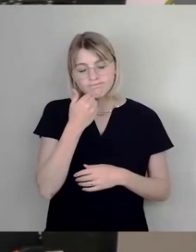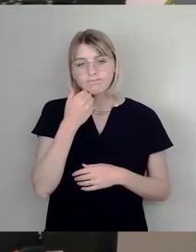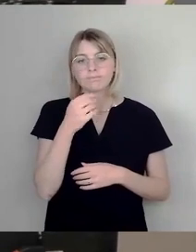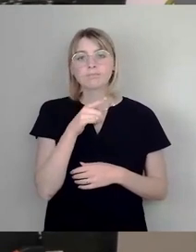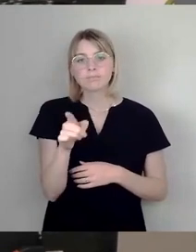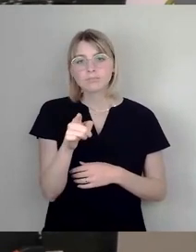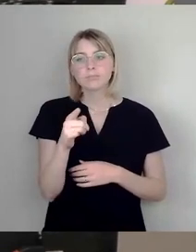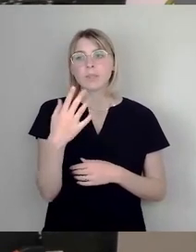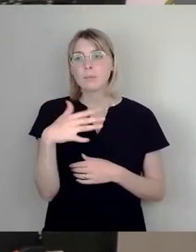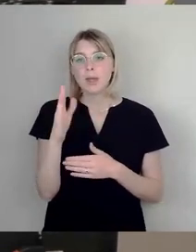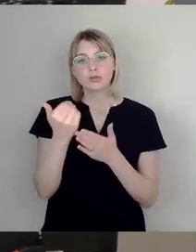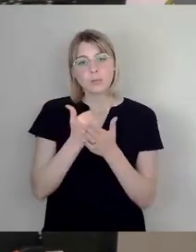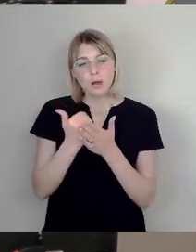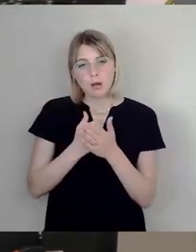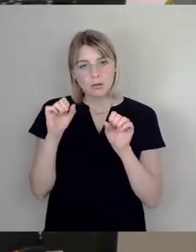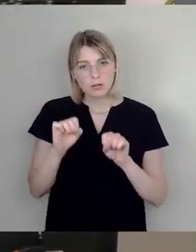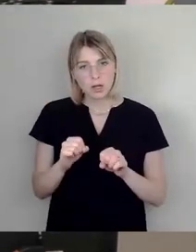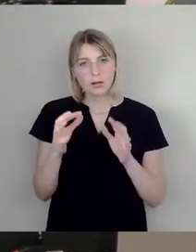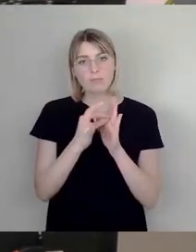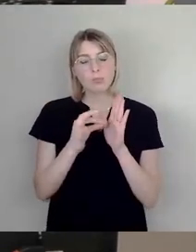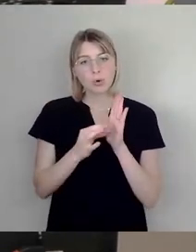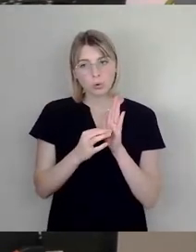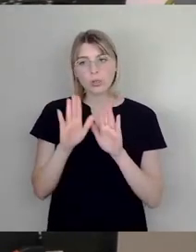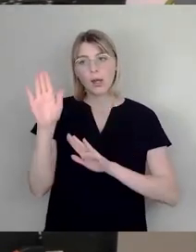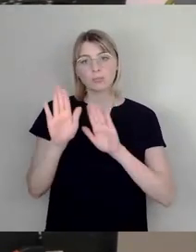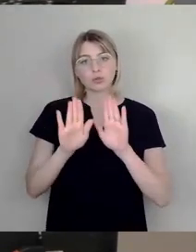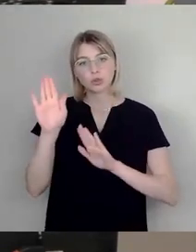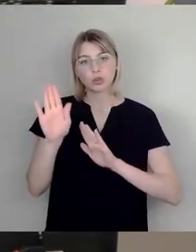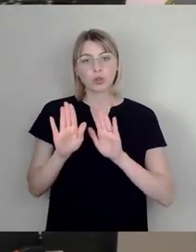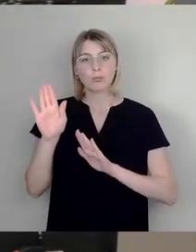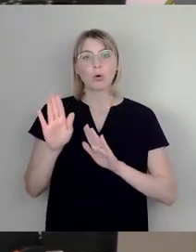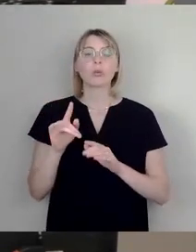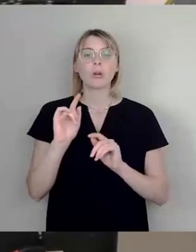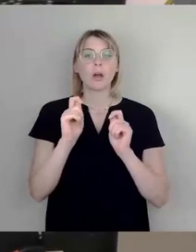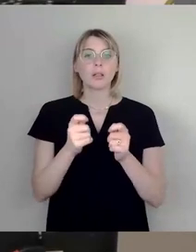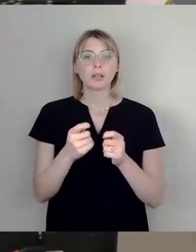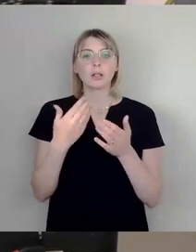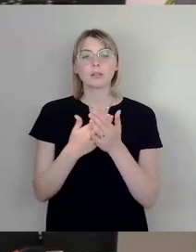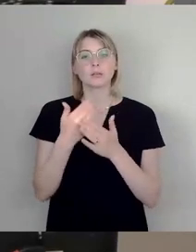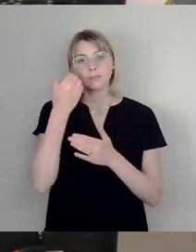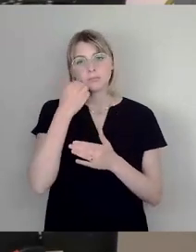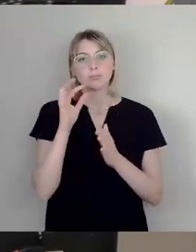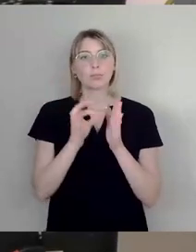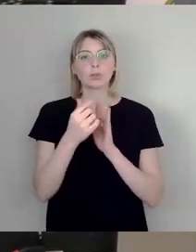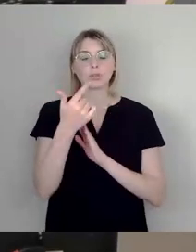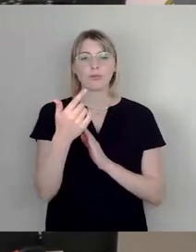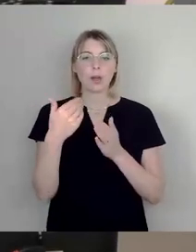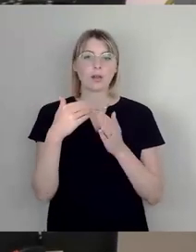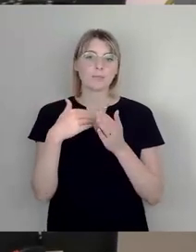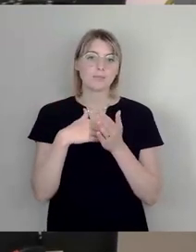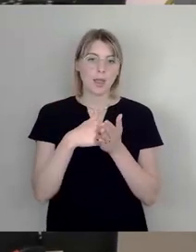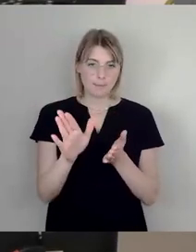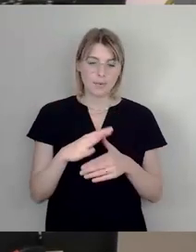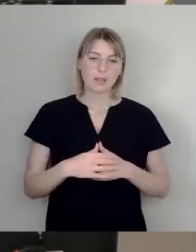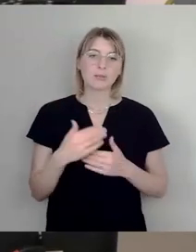einzusparen. Ich bitte um punktweise Abstimmung des Antrages und entsprechend um Ablehnung von Punkt 2. Damit zum Abschied mein letzter